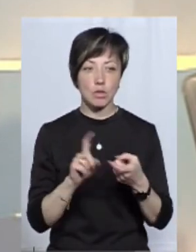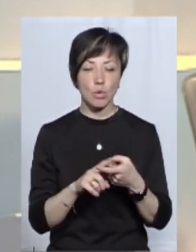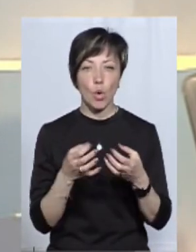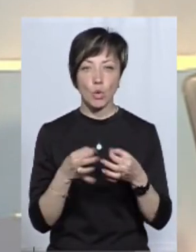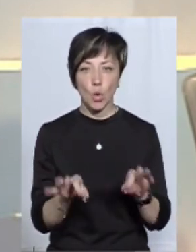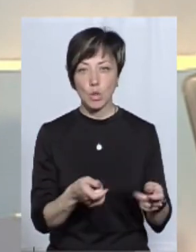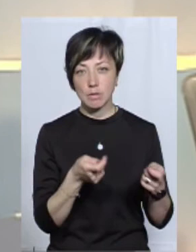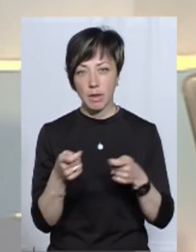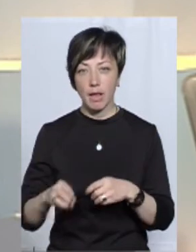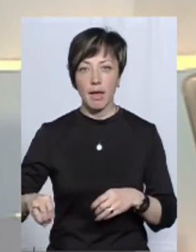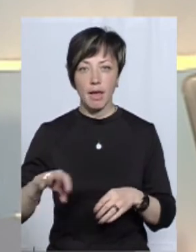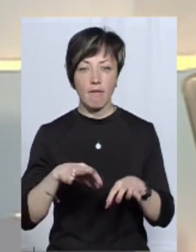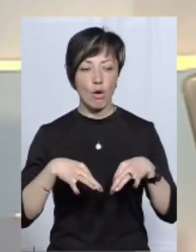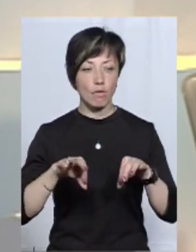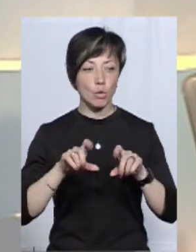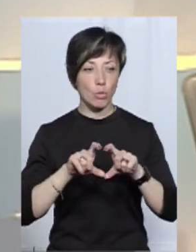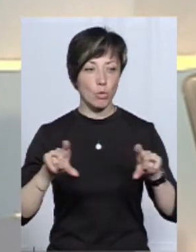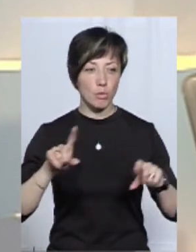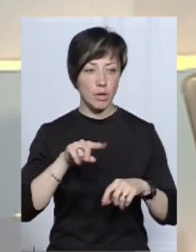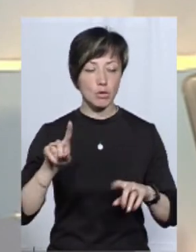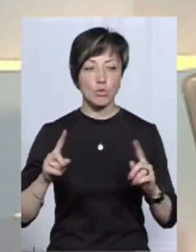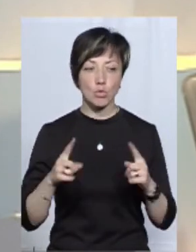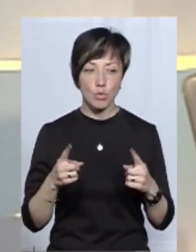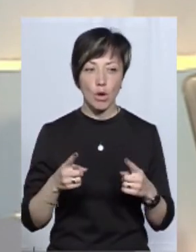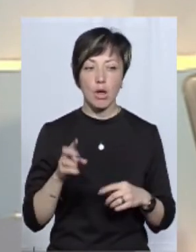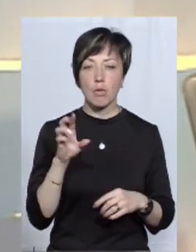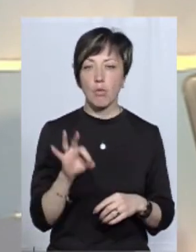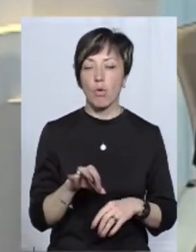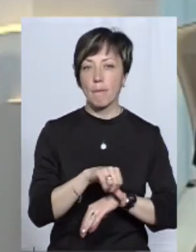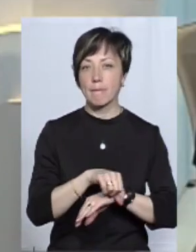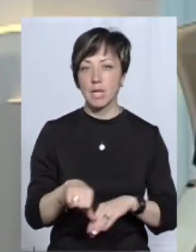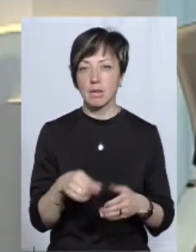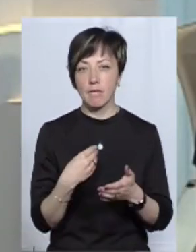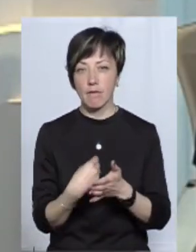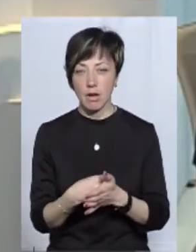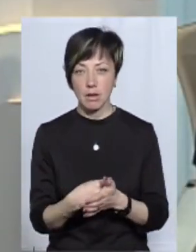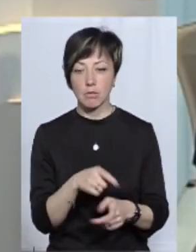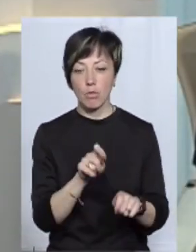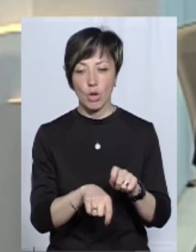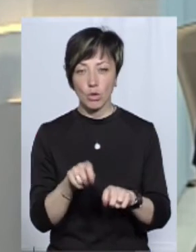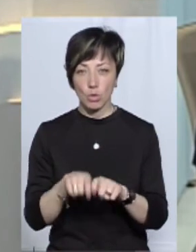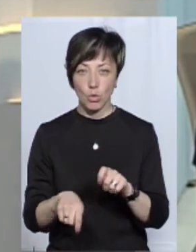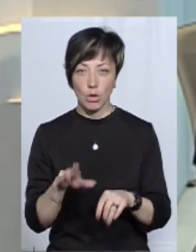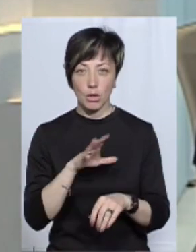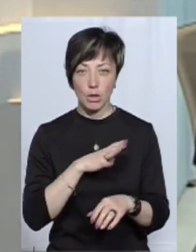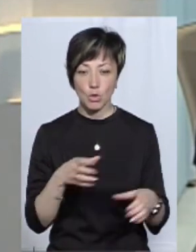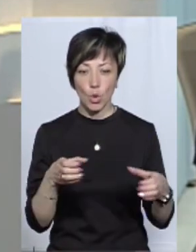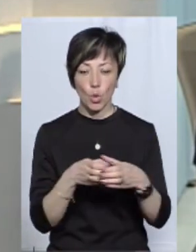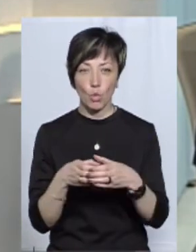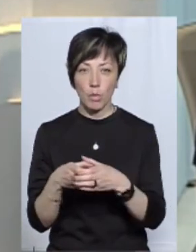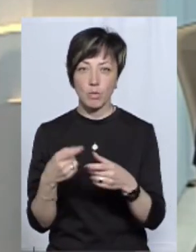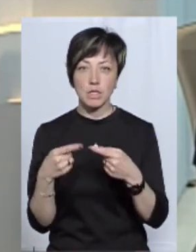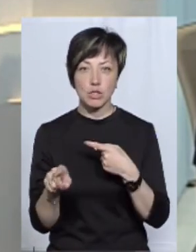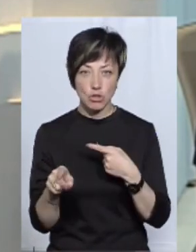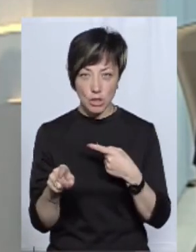з розмитненням автомобілів з євро-номерами. Чому? Тому що митна вартість моніторилася групами з